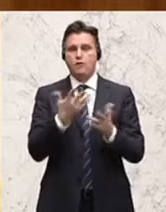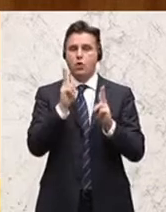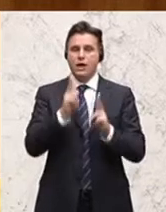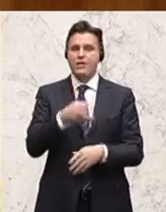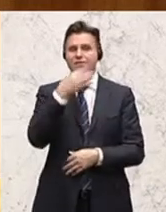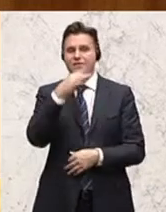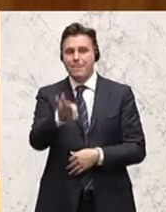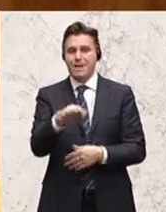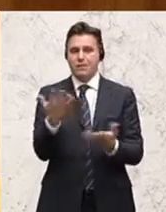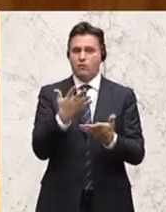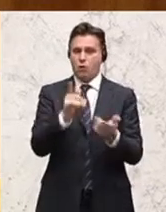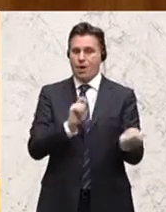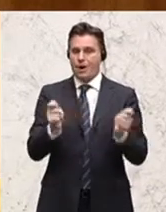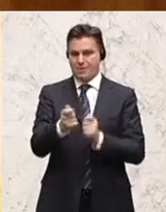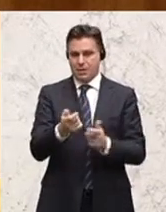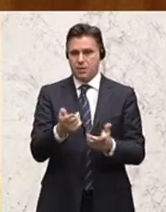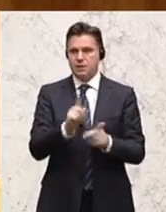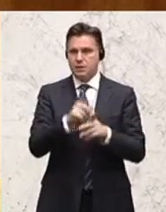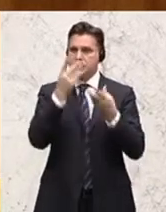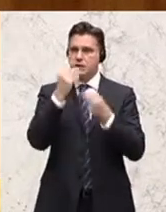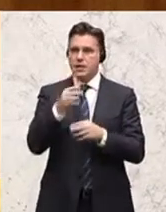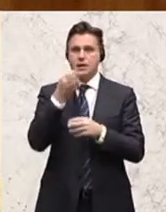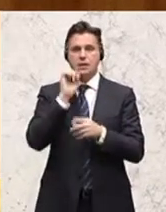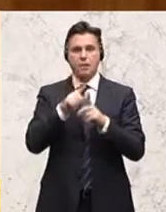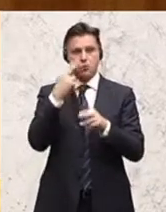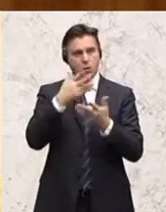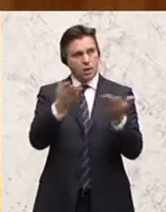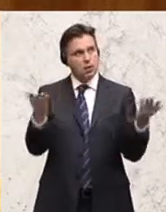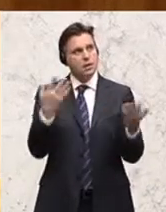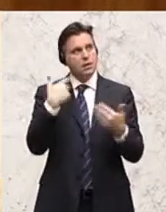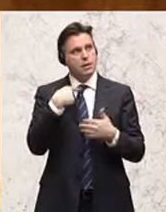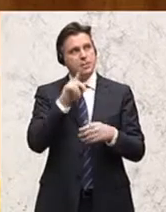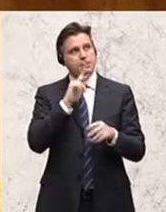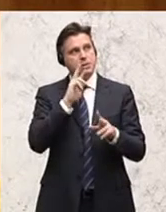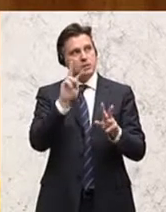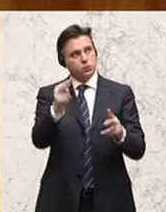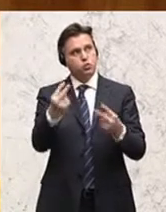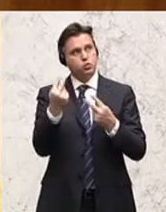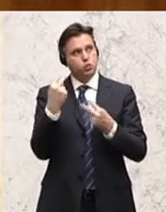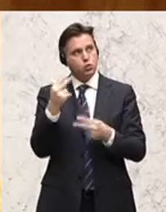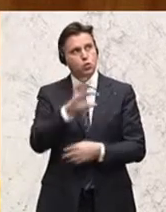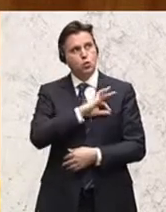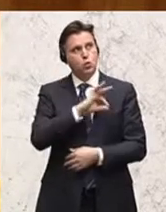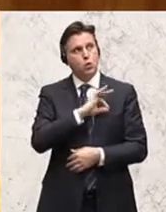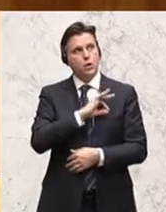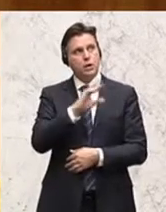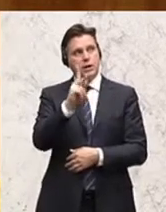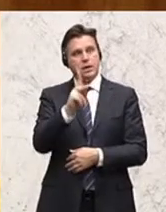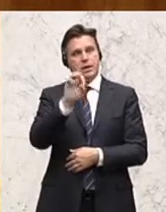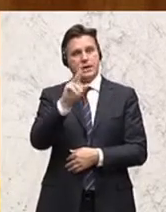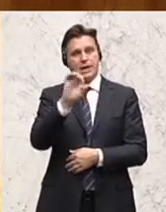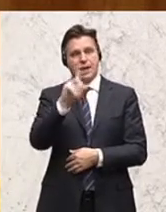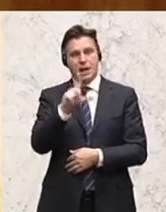verändern kann. Und geschätzte Damen und Herren, möchte vielleicht ein wenig zurückblicken, weil jetzt vom Kollegen Kickl schon ein Szenario